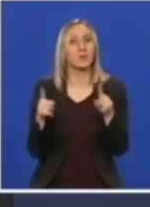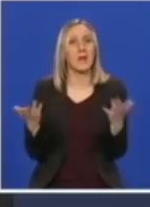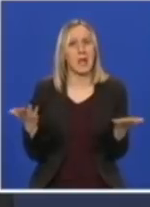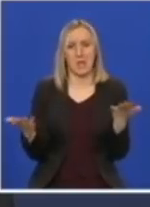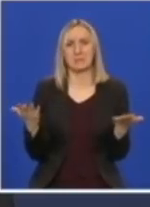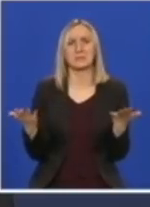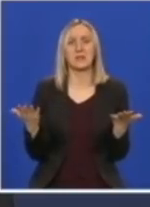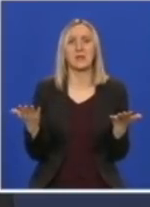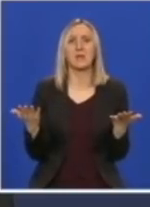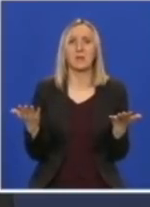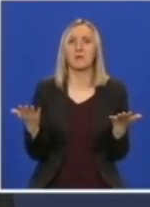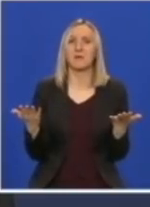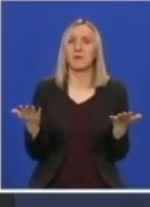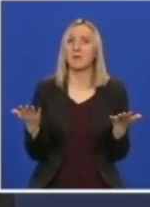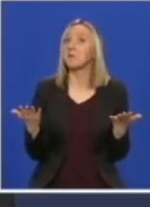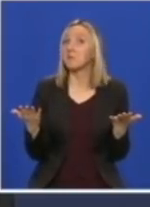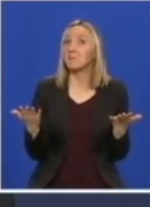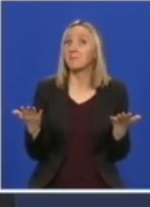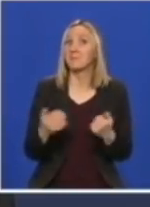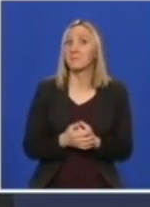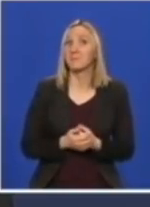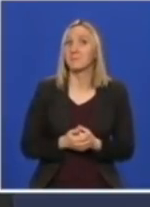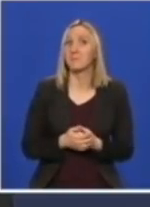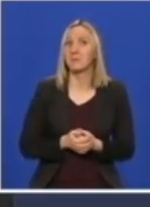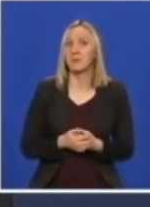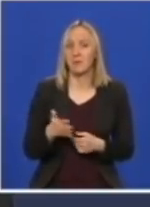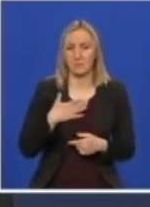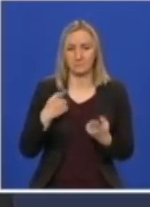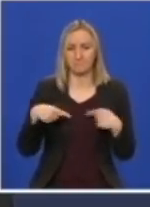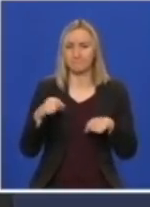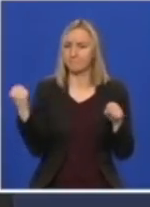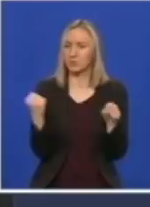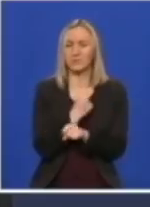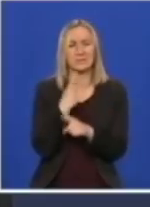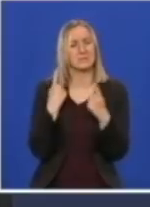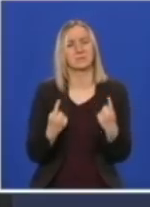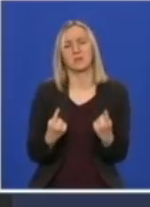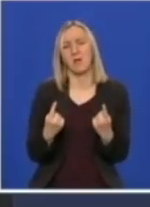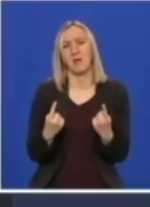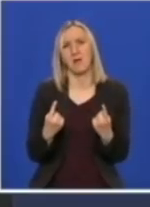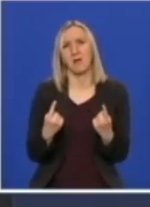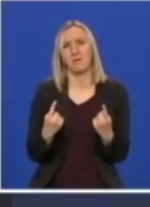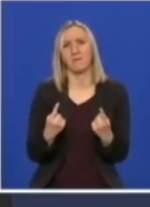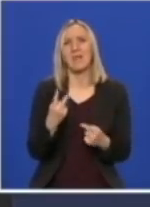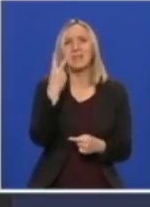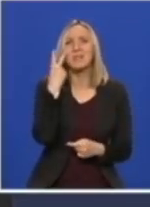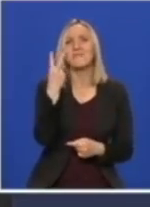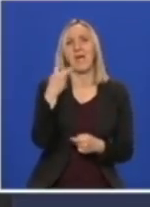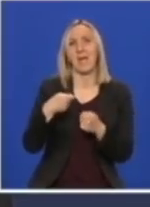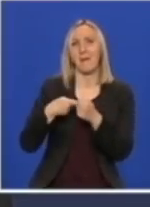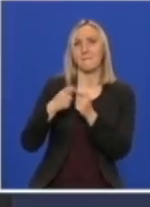mi imamo čvrst stav po tom pitanju da je dva metara